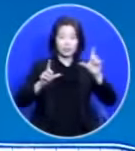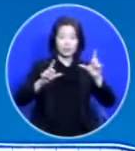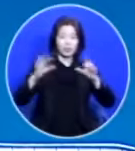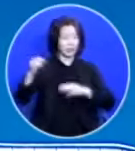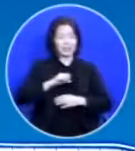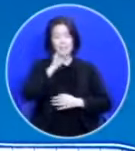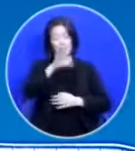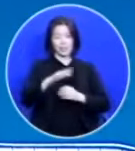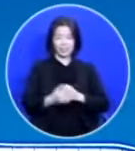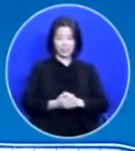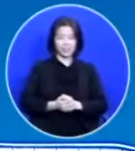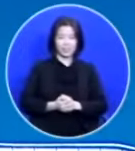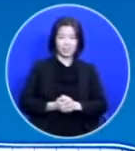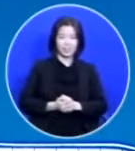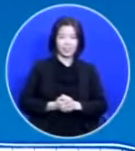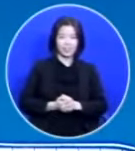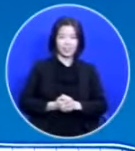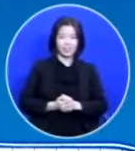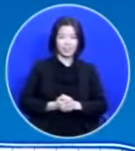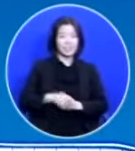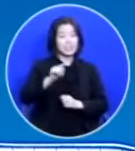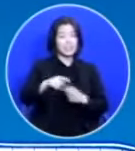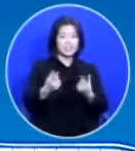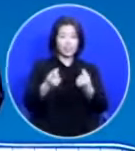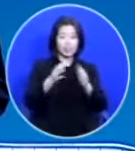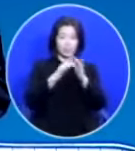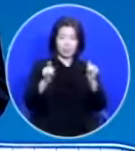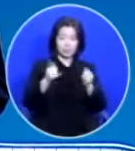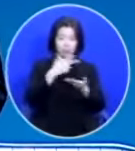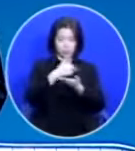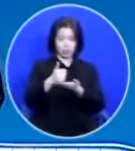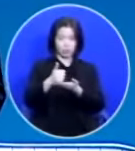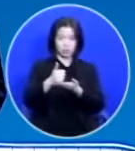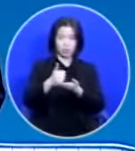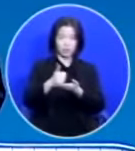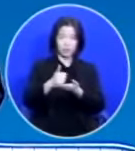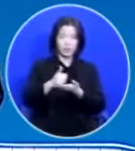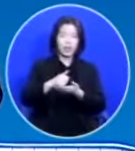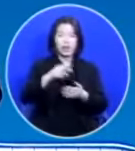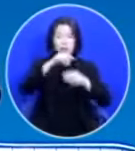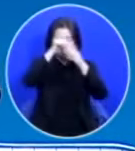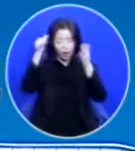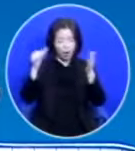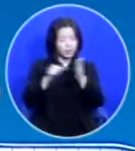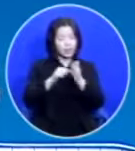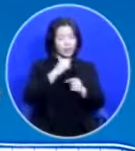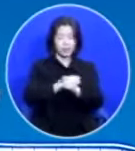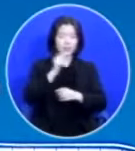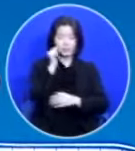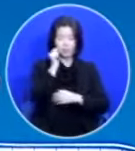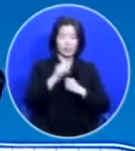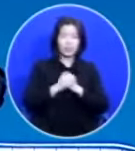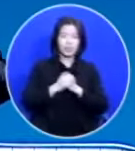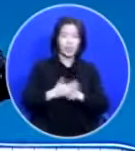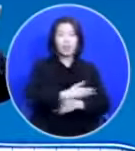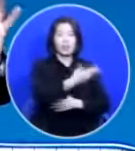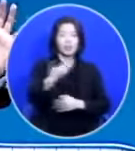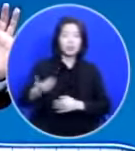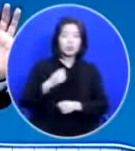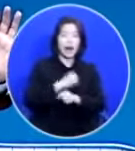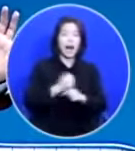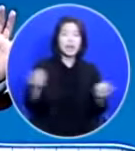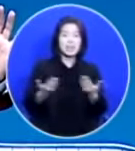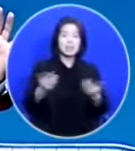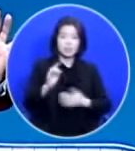된다는 이런 사람은 주님은 정말 평생 못 하시는 거죠 여러분이 할 일이